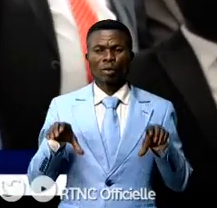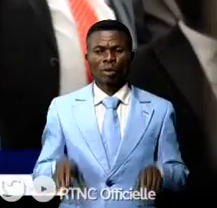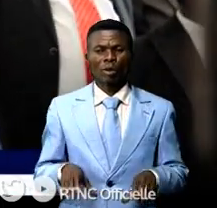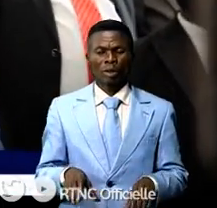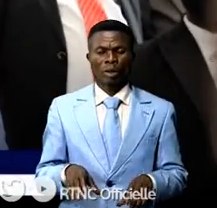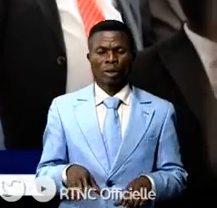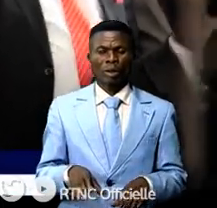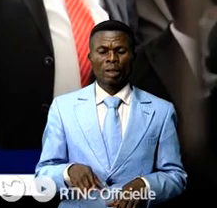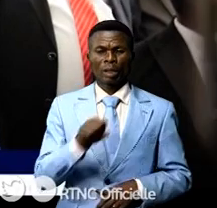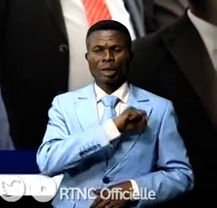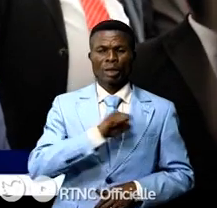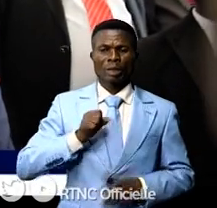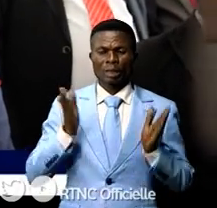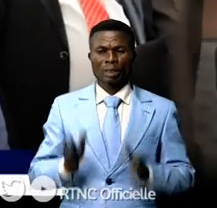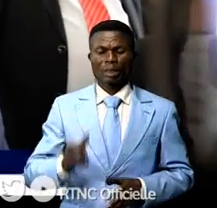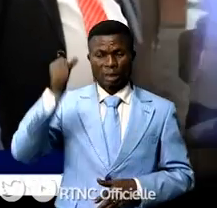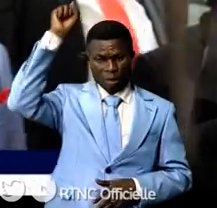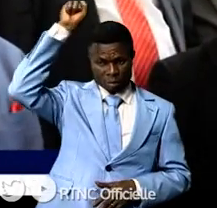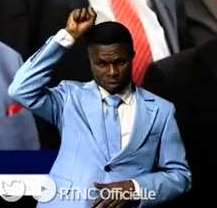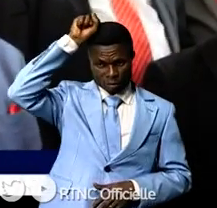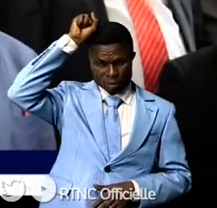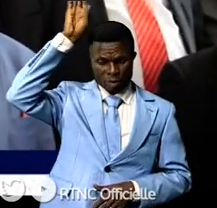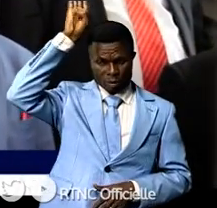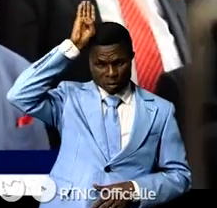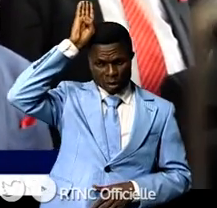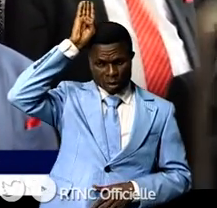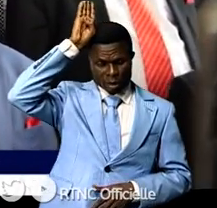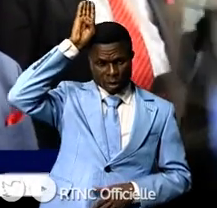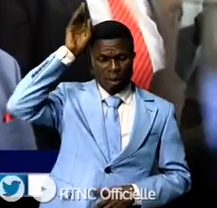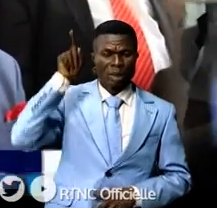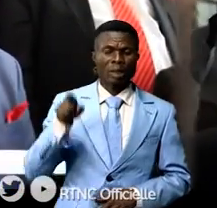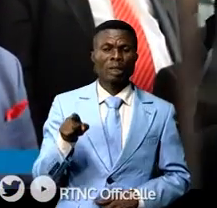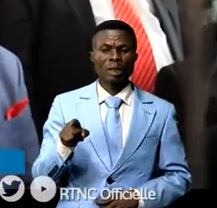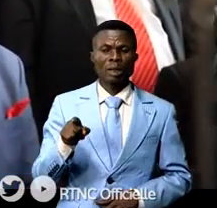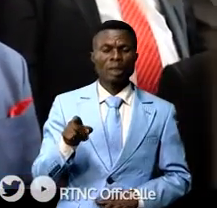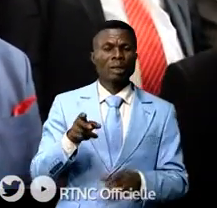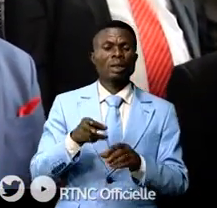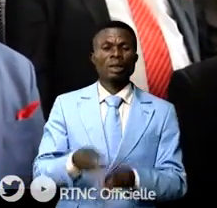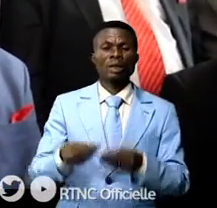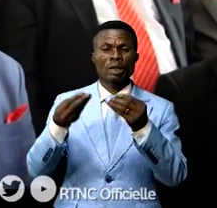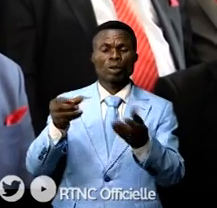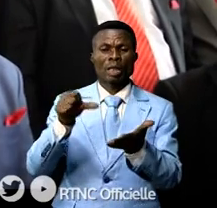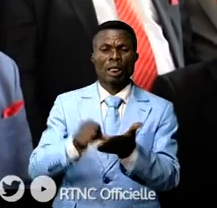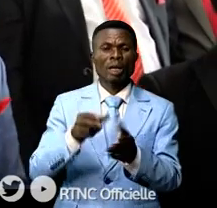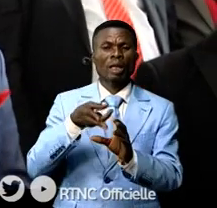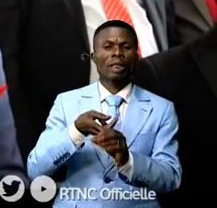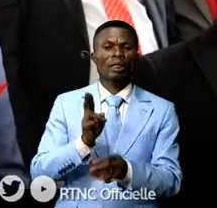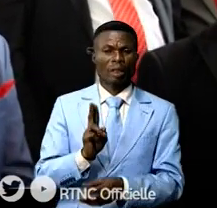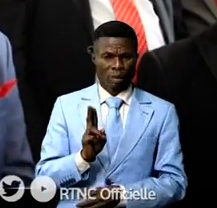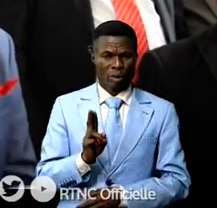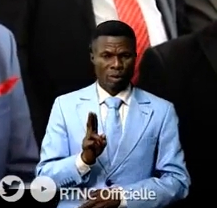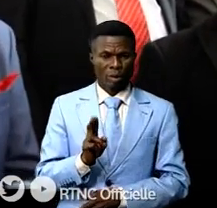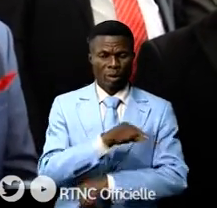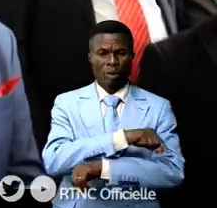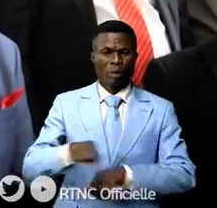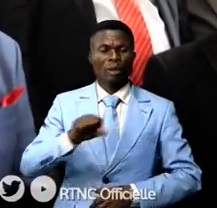l'honorable Samy Badi Bangantita vient de déposer sa démission du